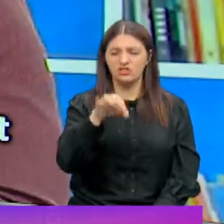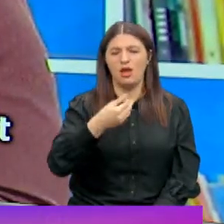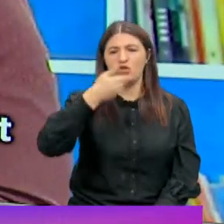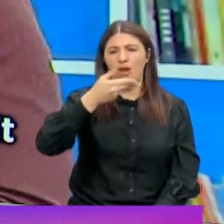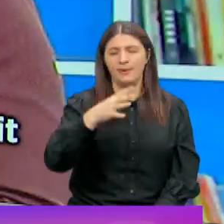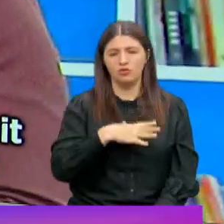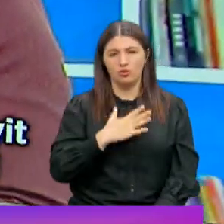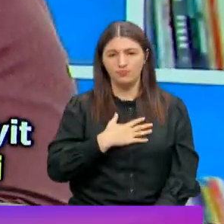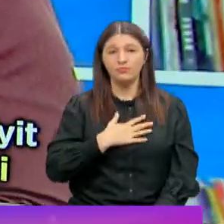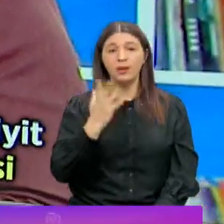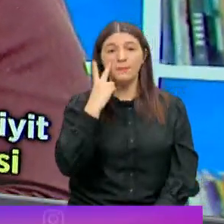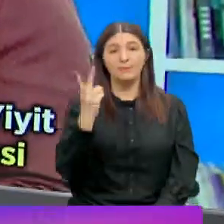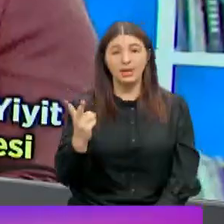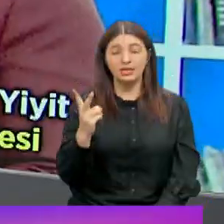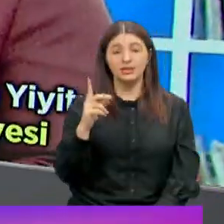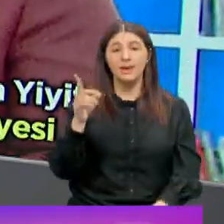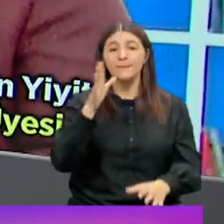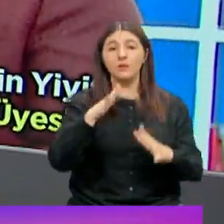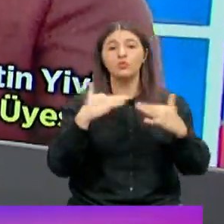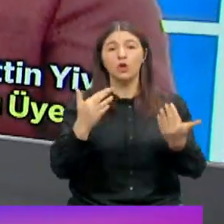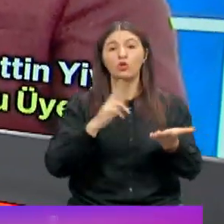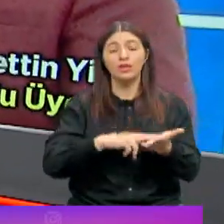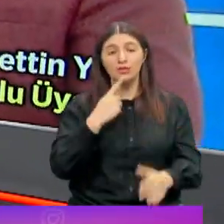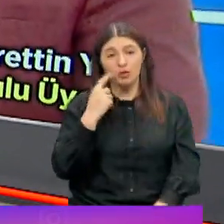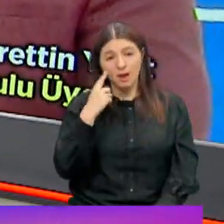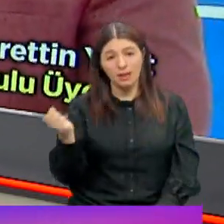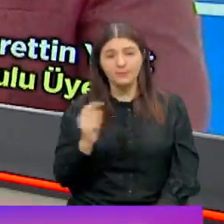aktarmak istiyorum efendim. Bakın hocamız ne diyor? Bilim Kurulu üyesi.